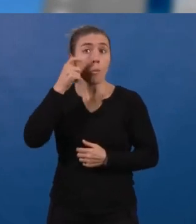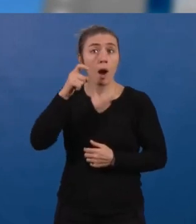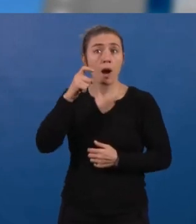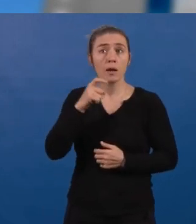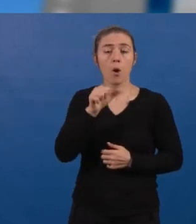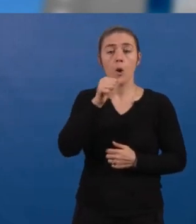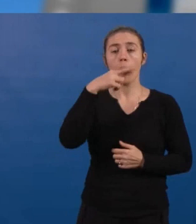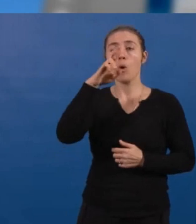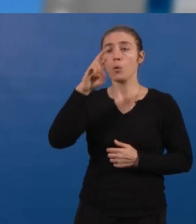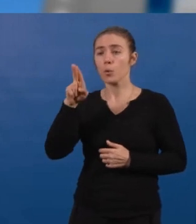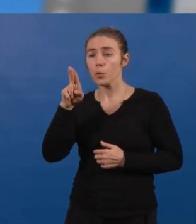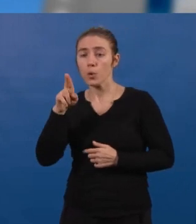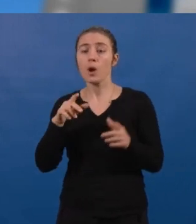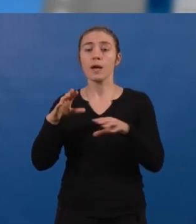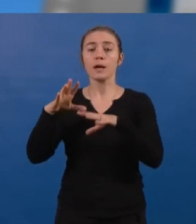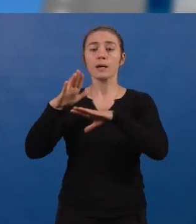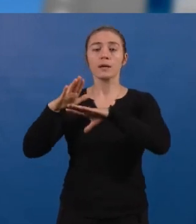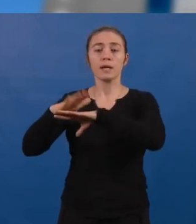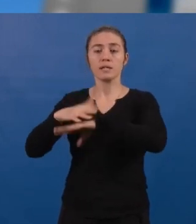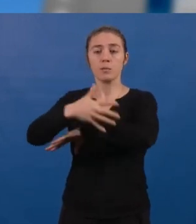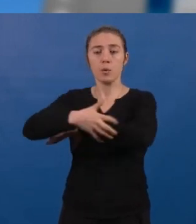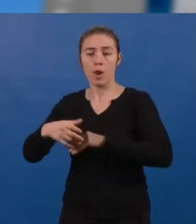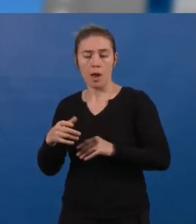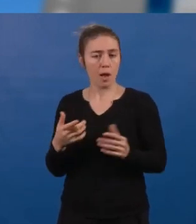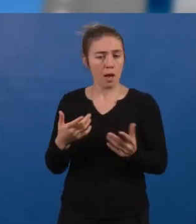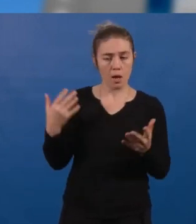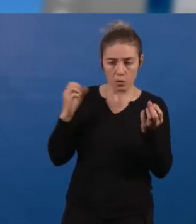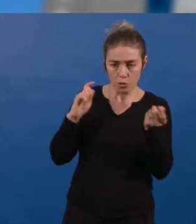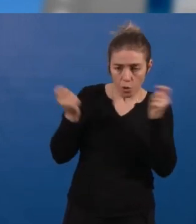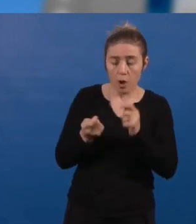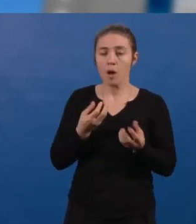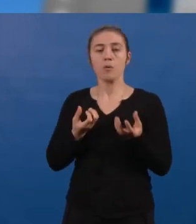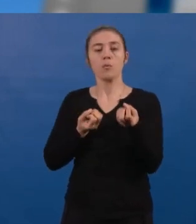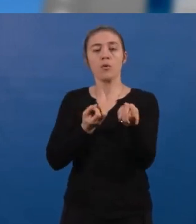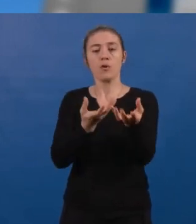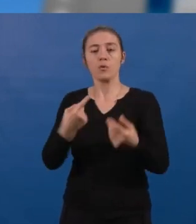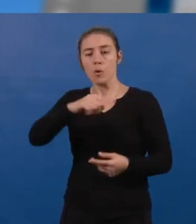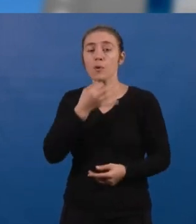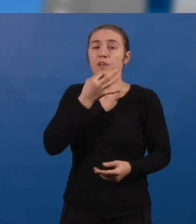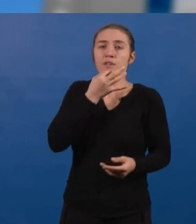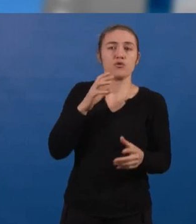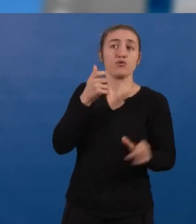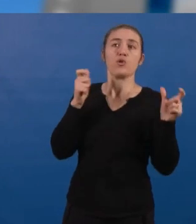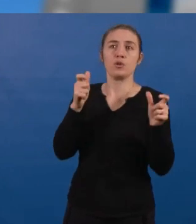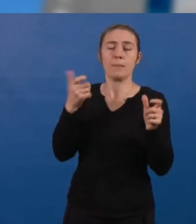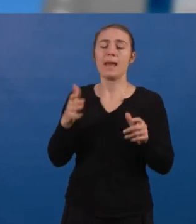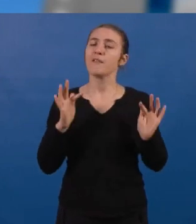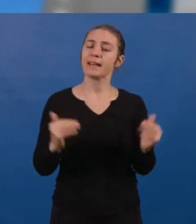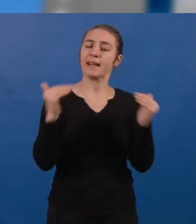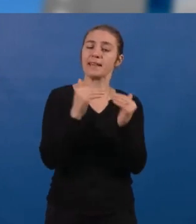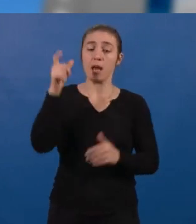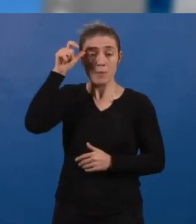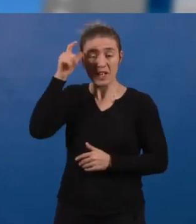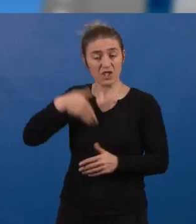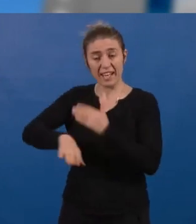et la rénovation des quartiers populaires peuvent être perçues comme une chance pour les populations, il n'en reste pas moins que l'égalité républicaine dans ces